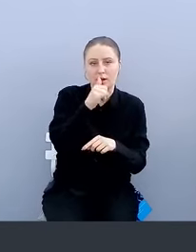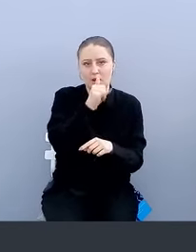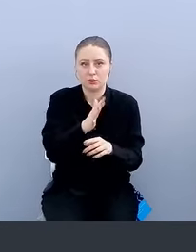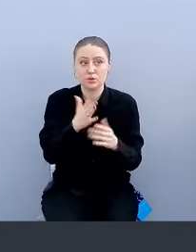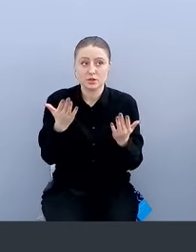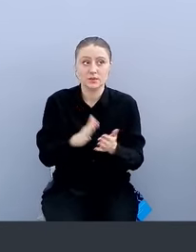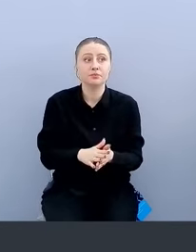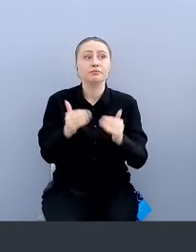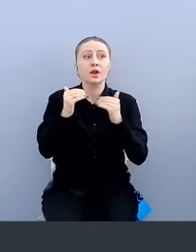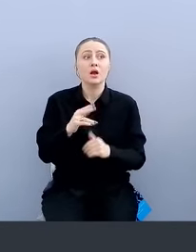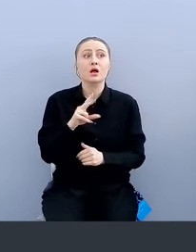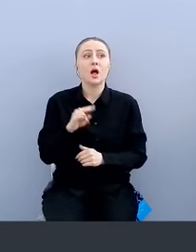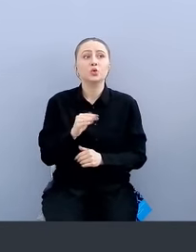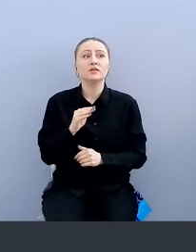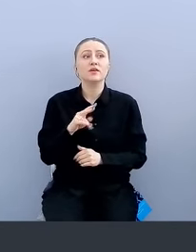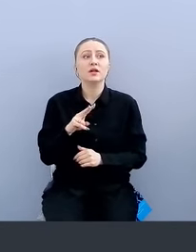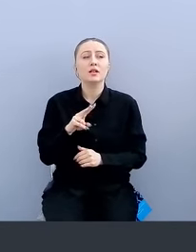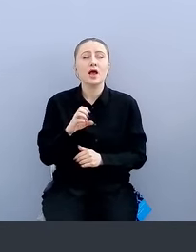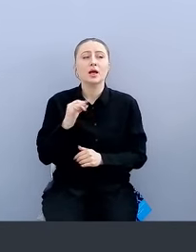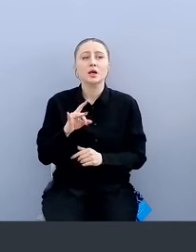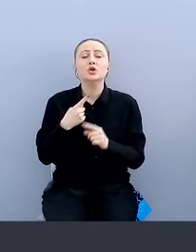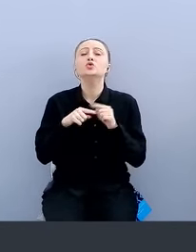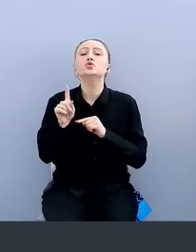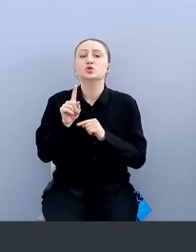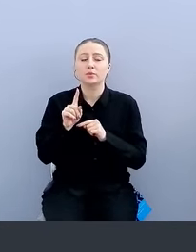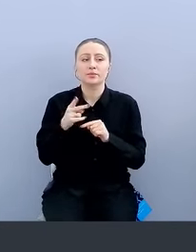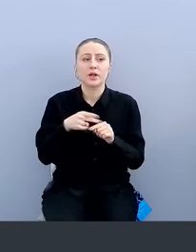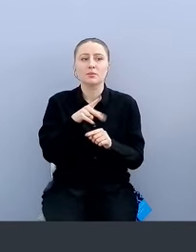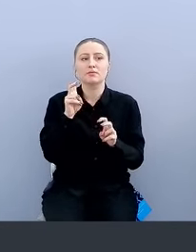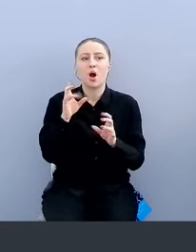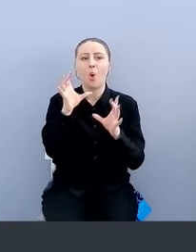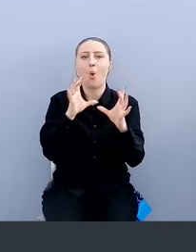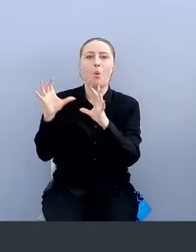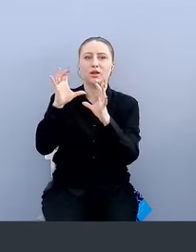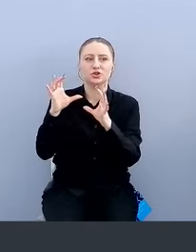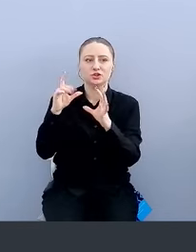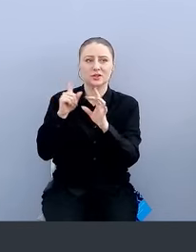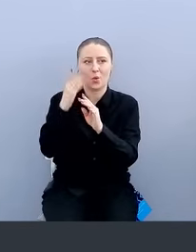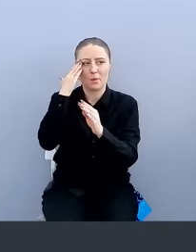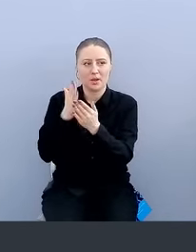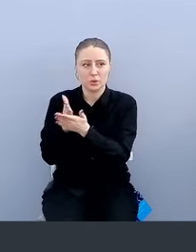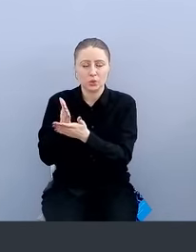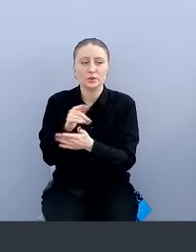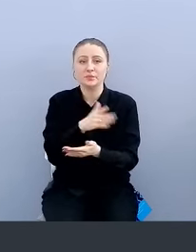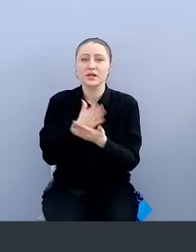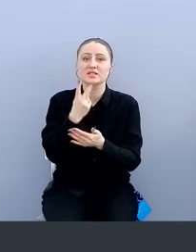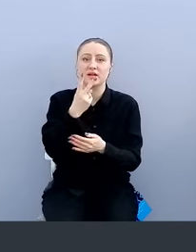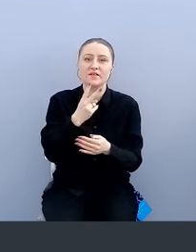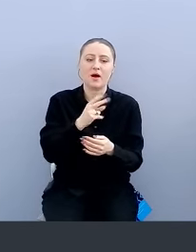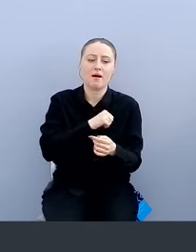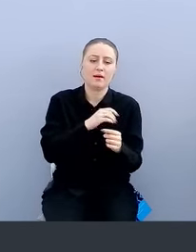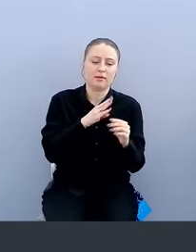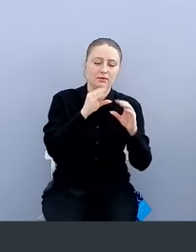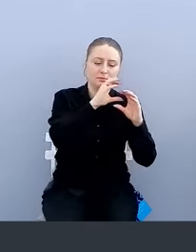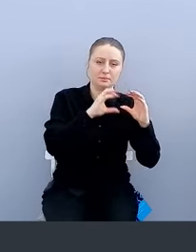Cloudflare, как я говорил, это облачный вендор, поэтому у них такой облачный подход. Они написали два агента. У них